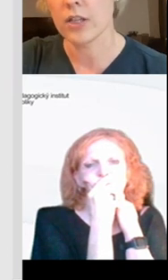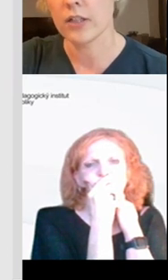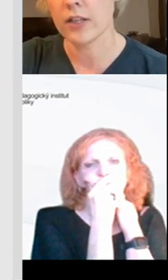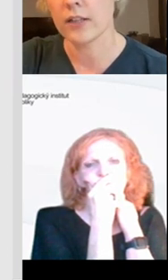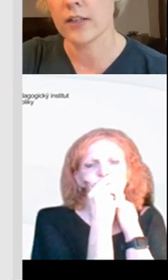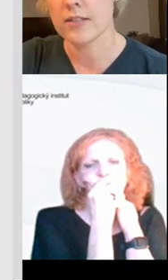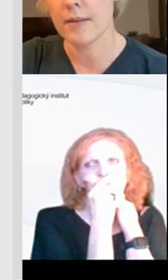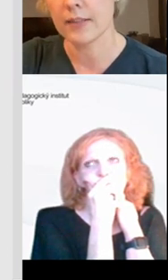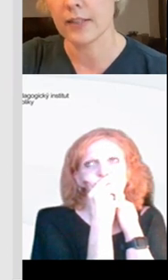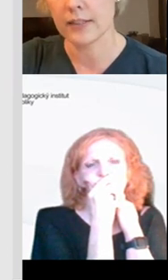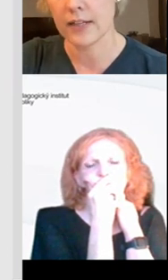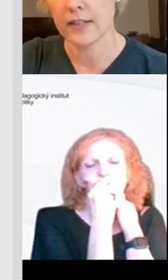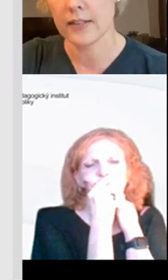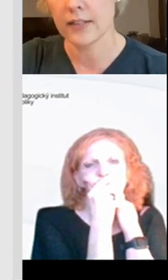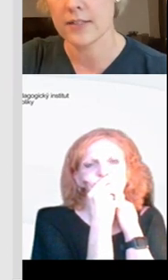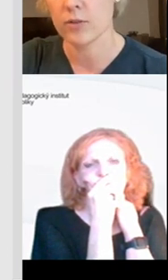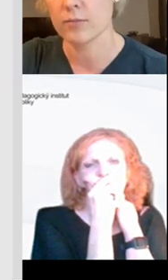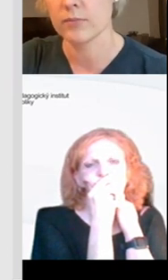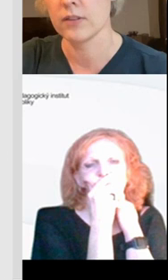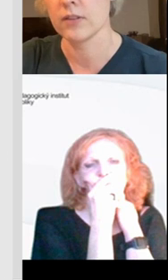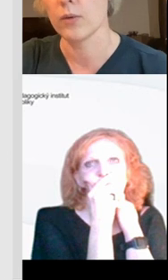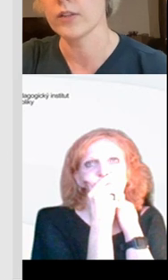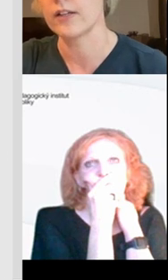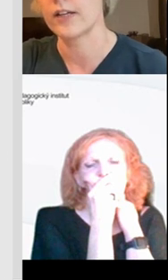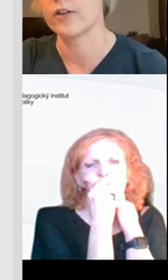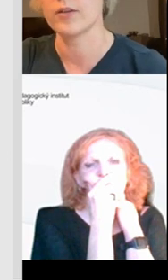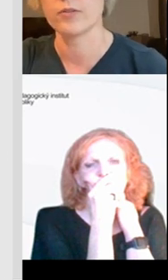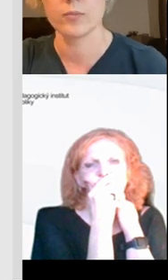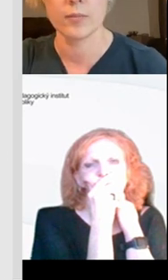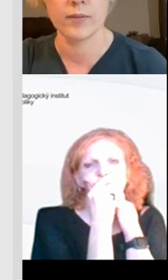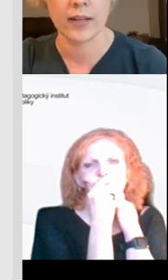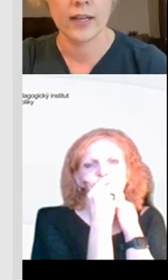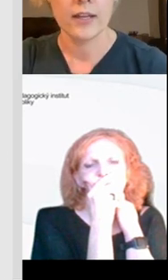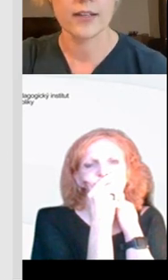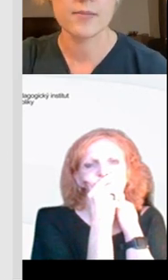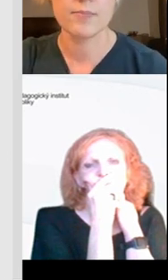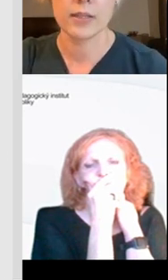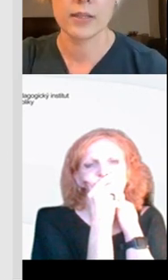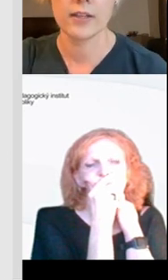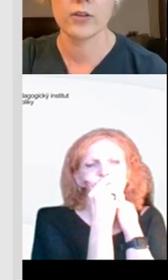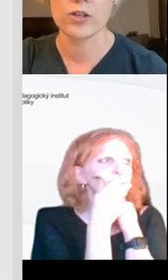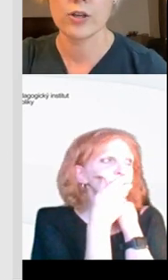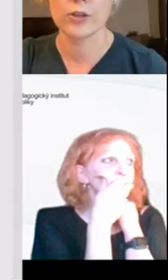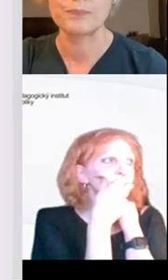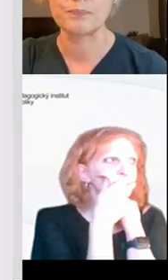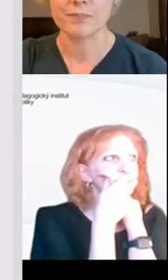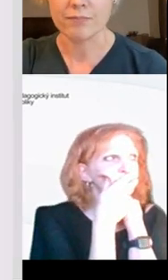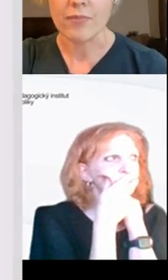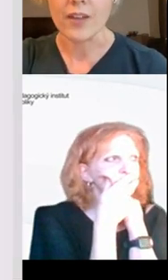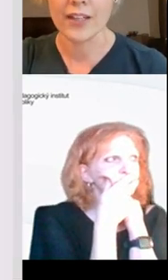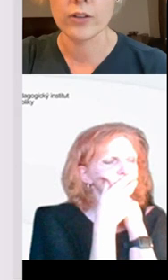Nicméně všechny tady tyhle z ty témata, které se v tom World Economic Forum objevily, tak se promítají i do